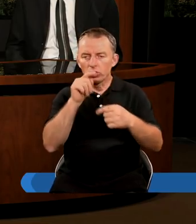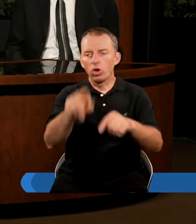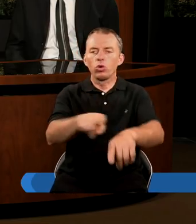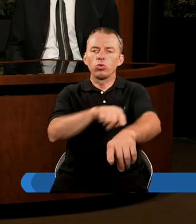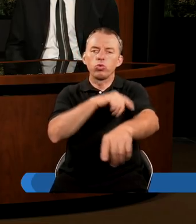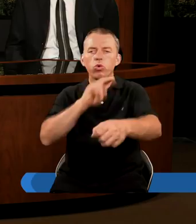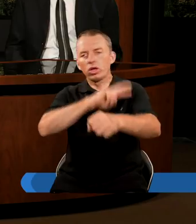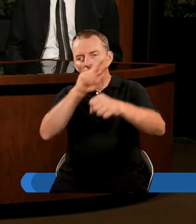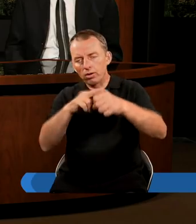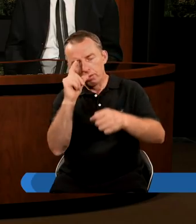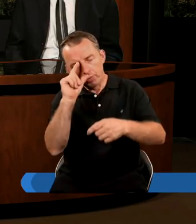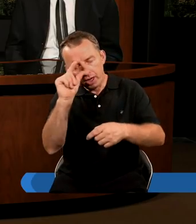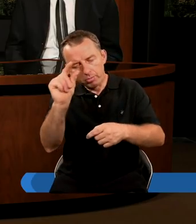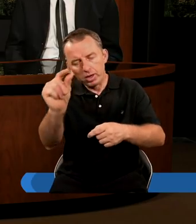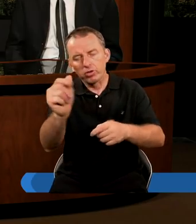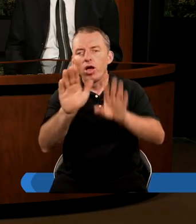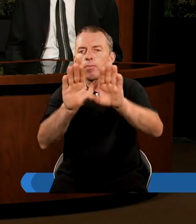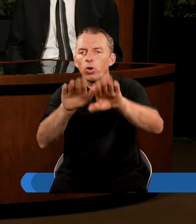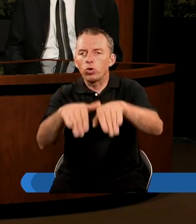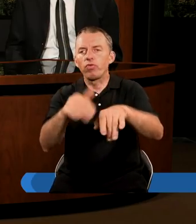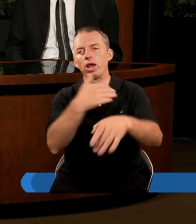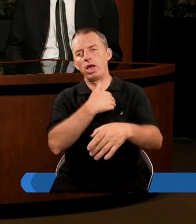długoterminowa perspektywa, która pozwala nam